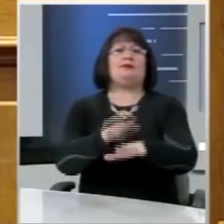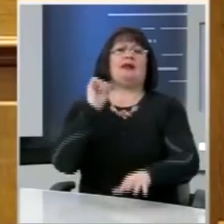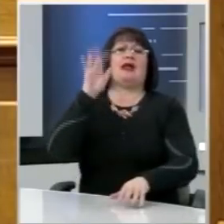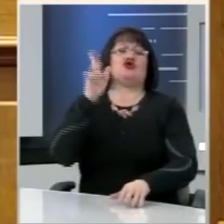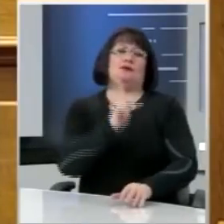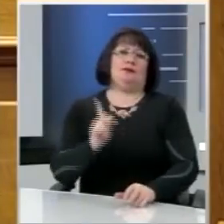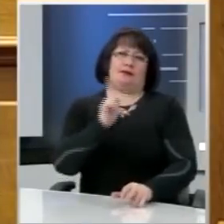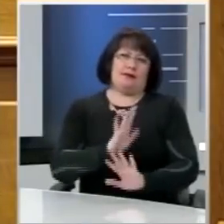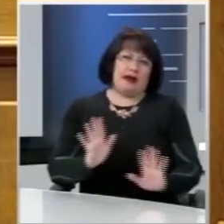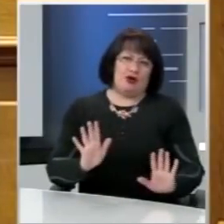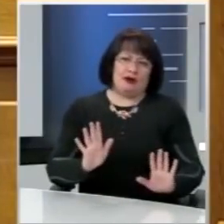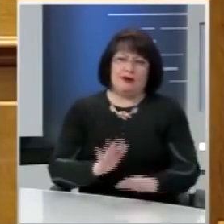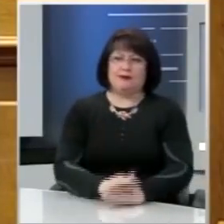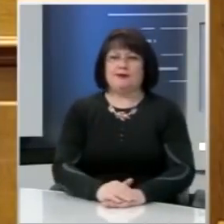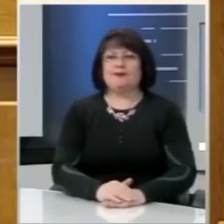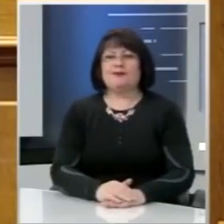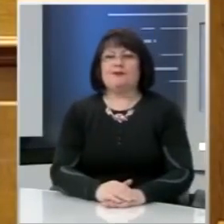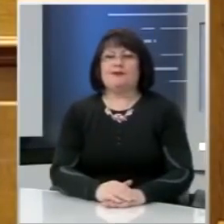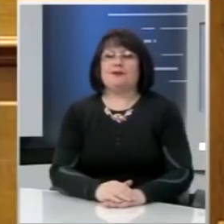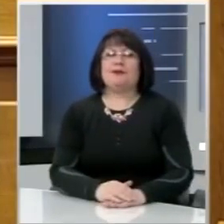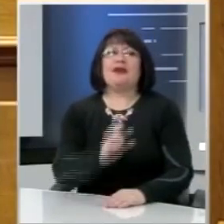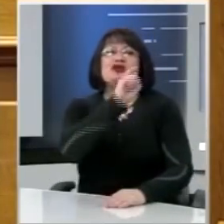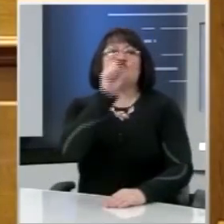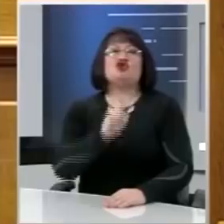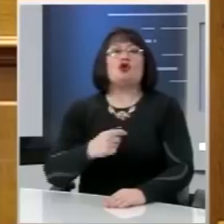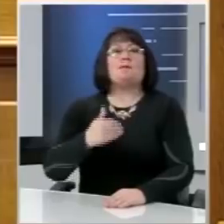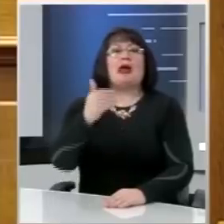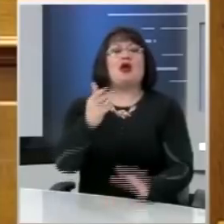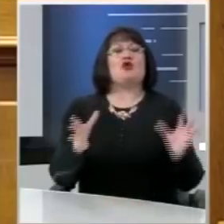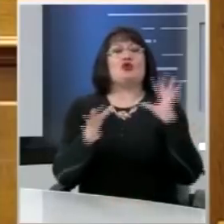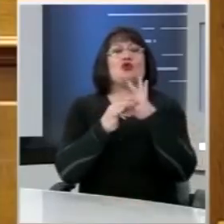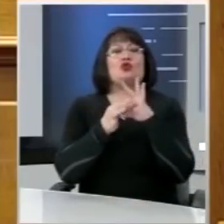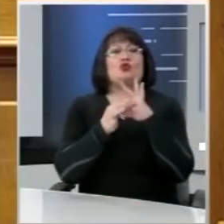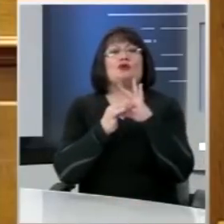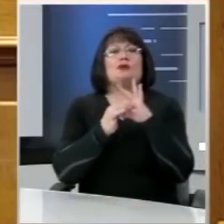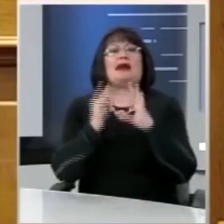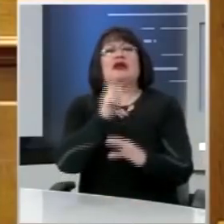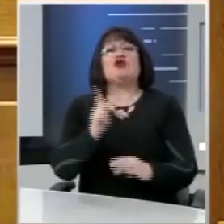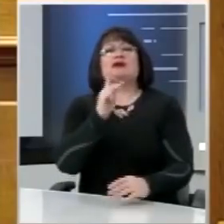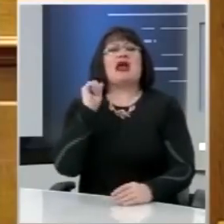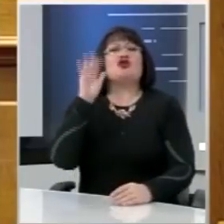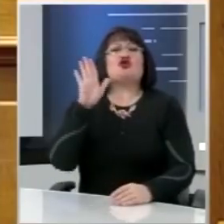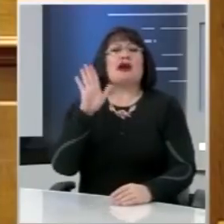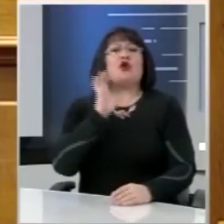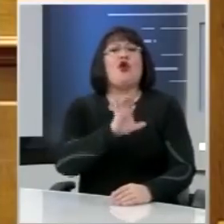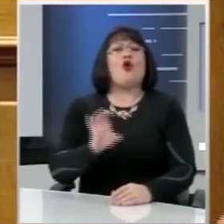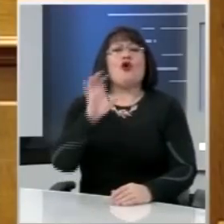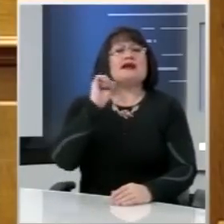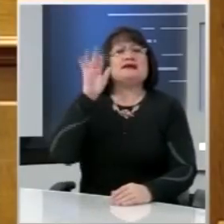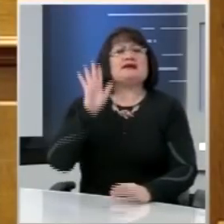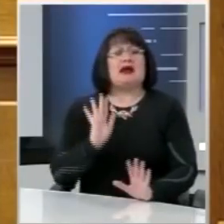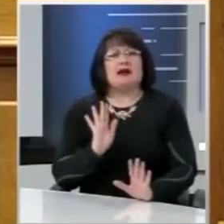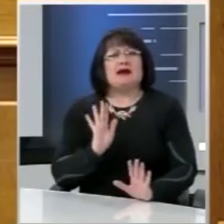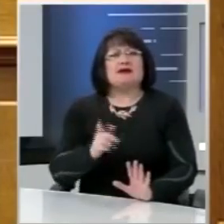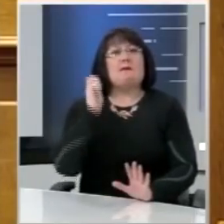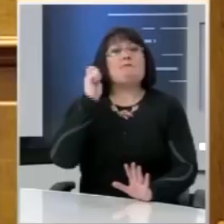αυτών των χωρών. Έχουν συνδέσει τη ζωή και το μέλλον τους με αυτές τις κοινωνίες και το πιο σημαντικό διαμορφώνουν